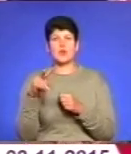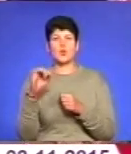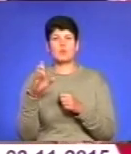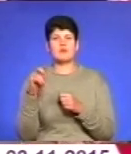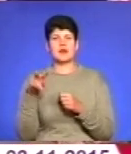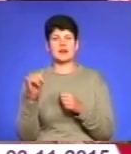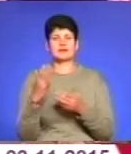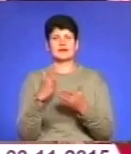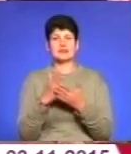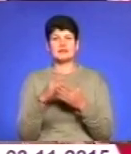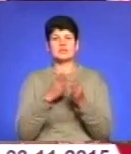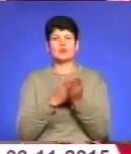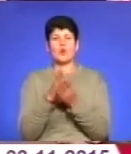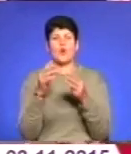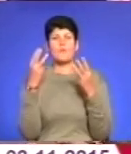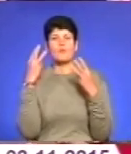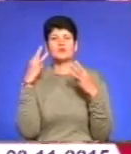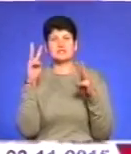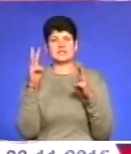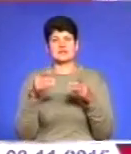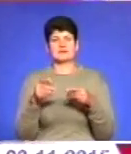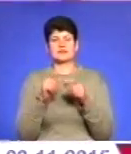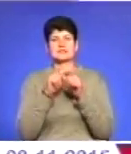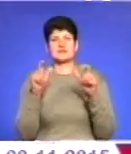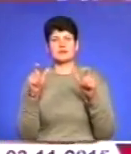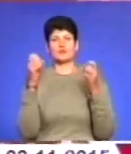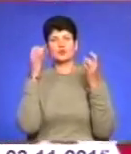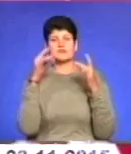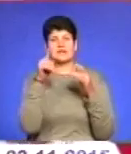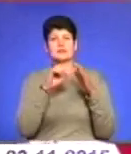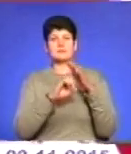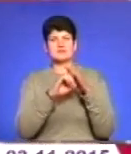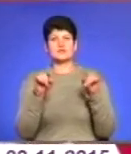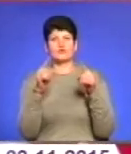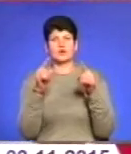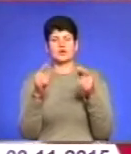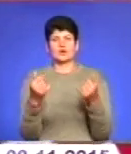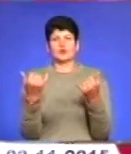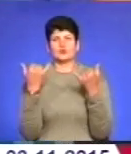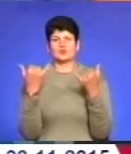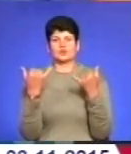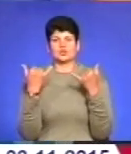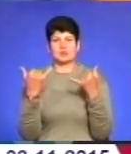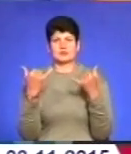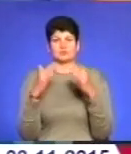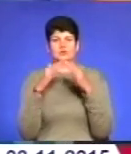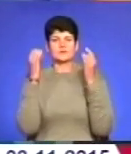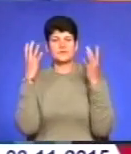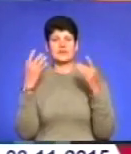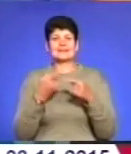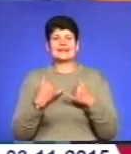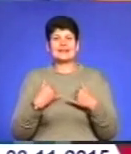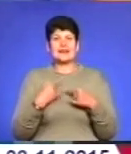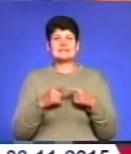які стали на шлях модернізації закладів культури. На їх базі створять сучасні медіалаби. Для нас медіалаби – це теж